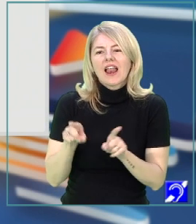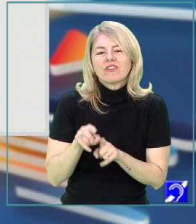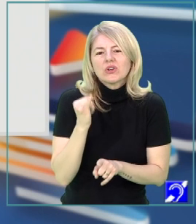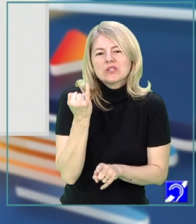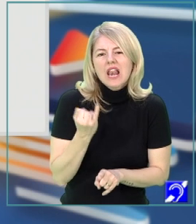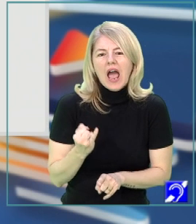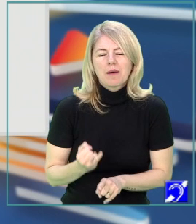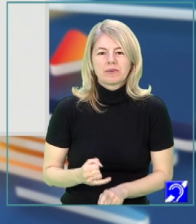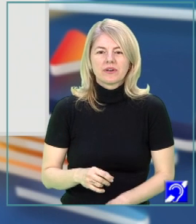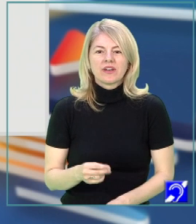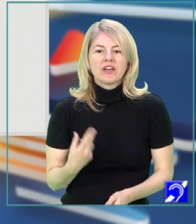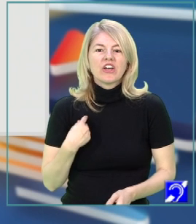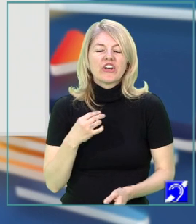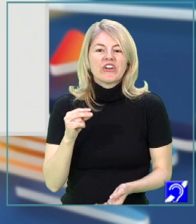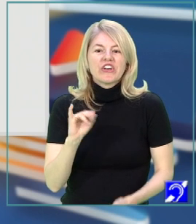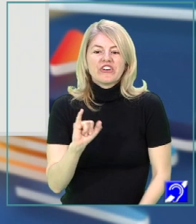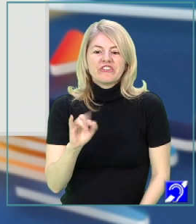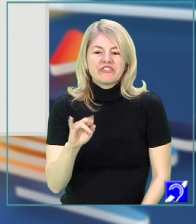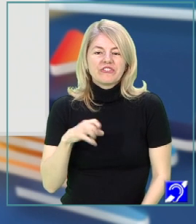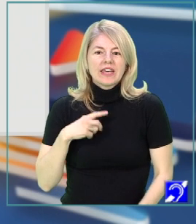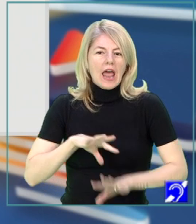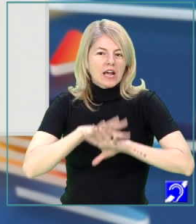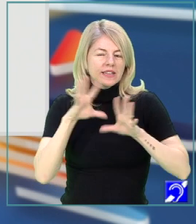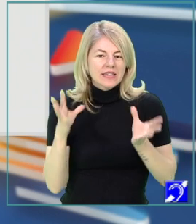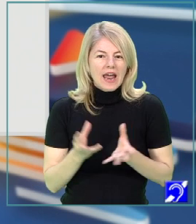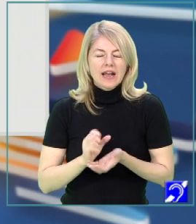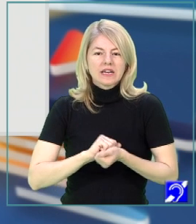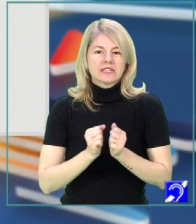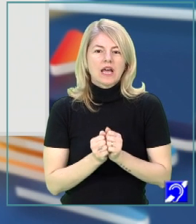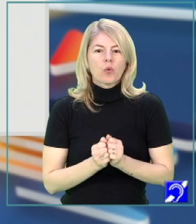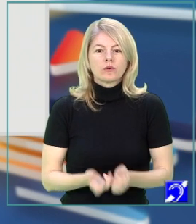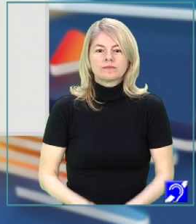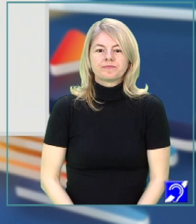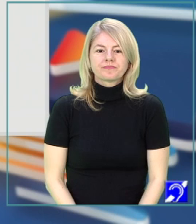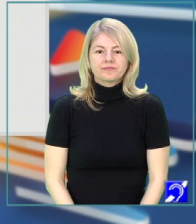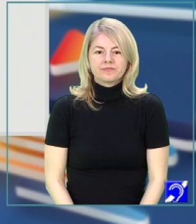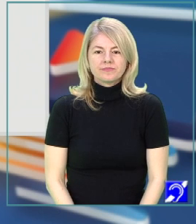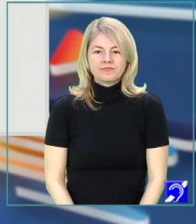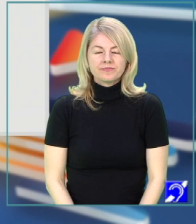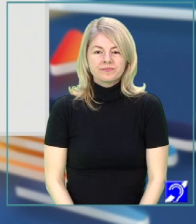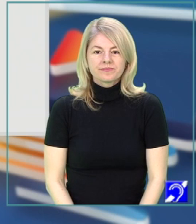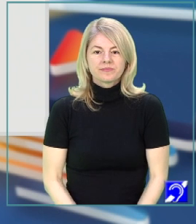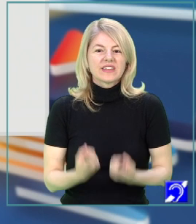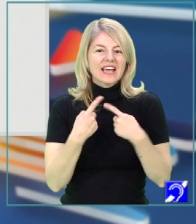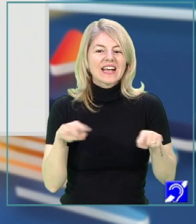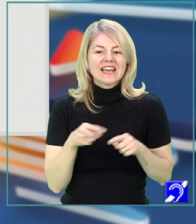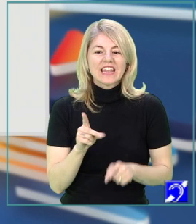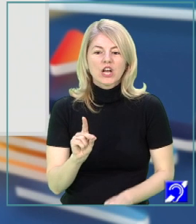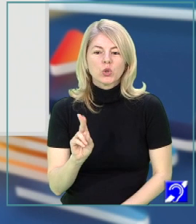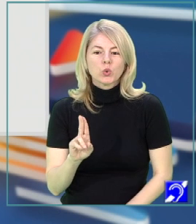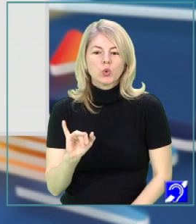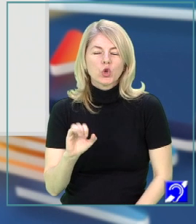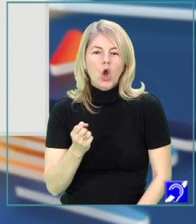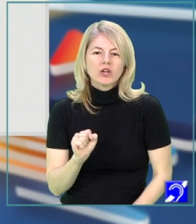exemplu. Firea întreagă sau, am spus bietul stânjenel, Iată, cântec duios în